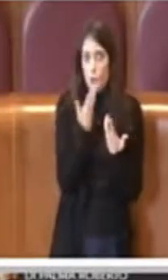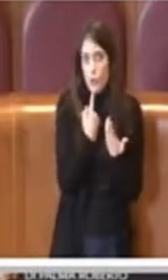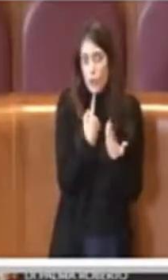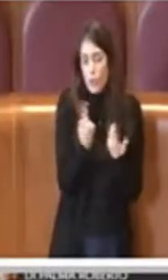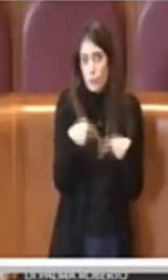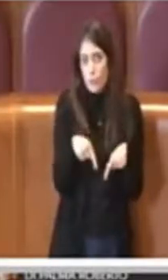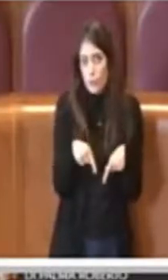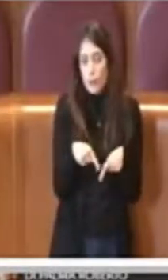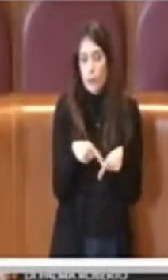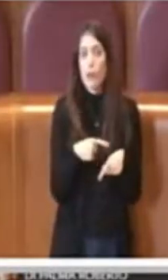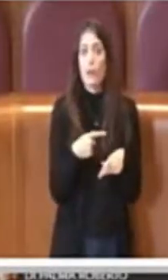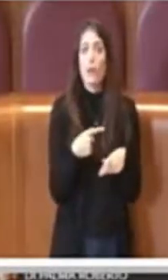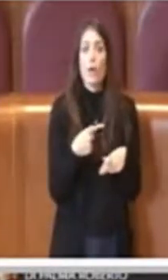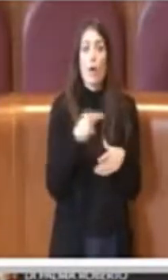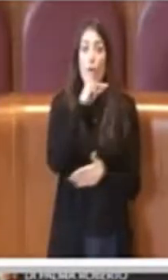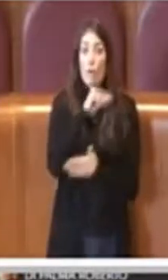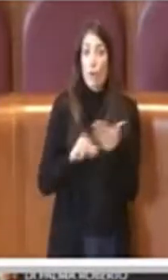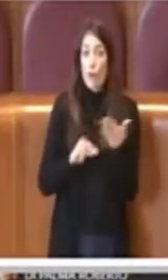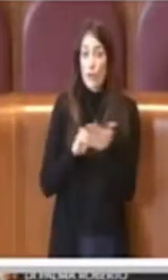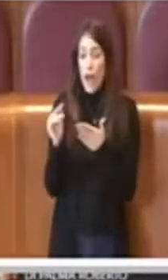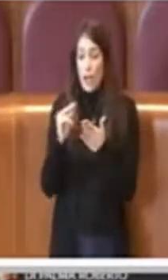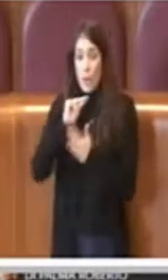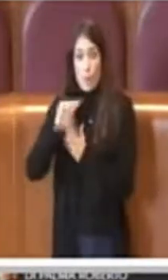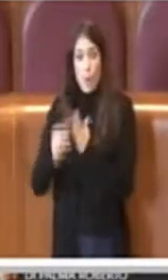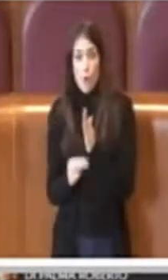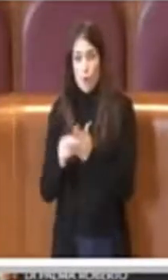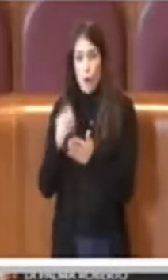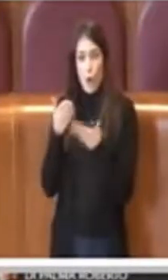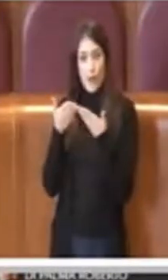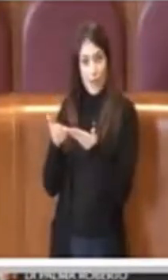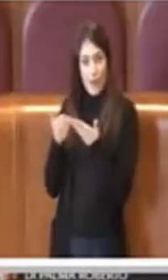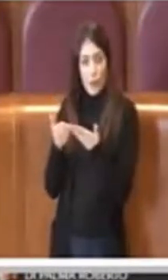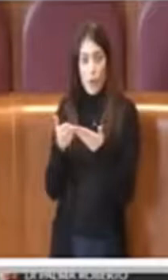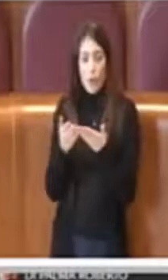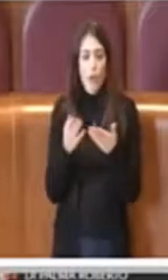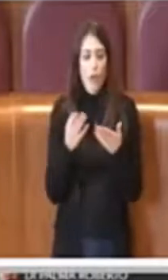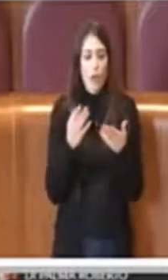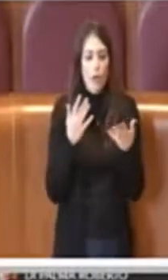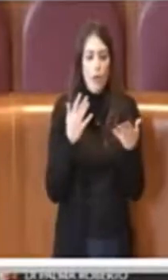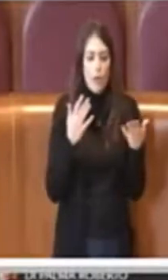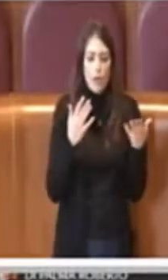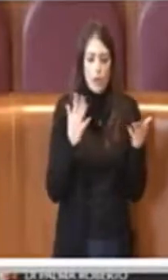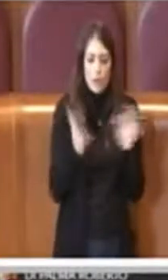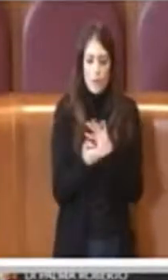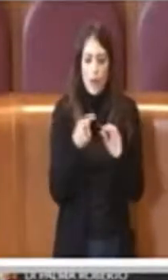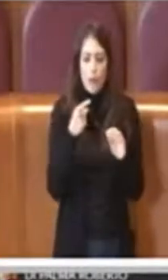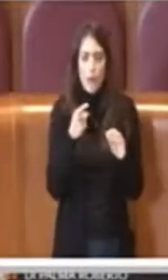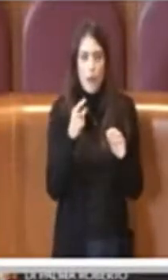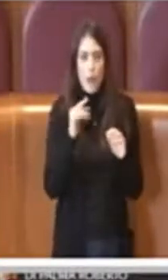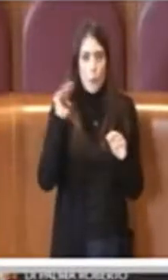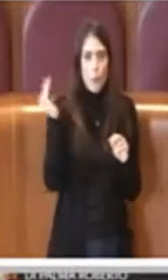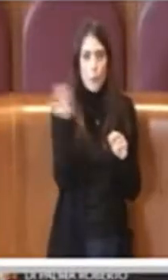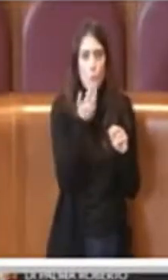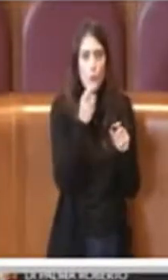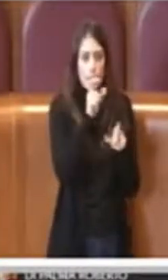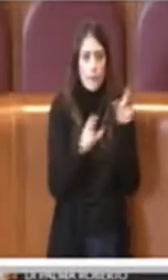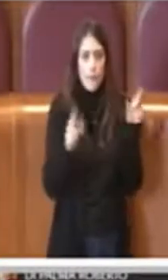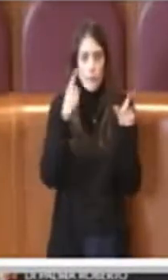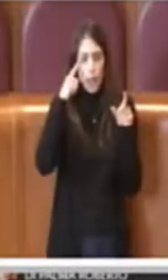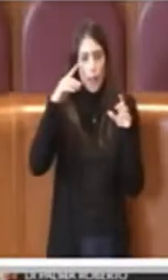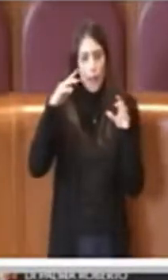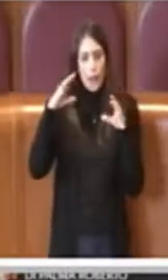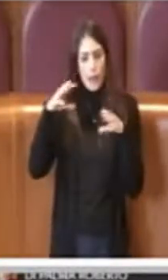votare la mozione per chiedere l'adempimento di un'attività che con tutta probabilità interrà impegnati il